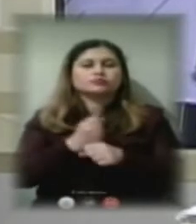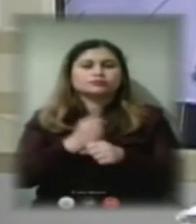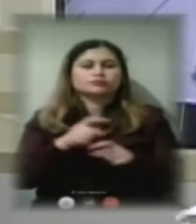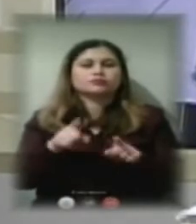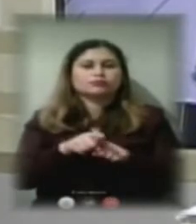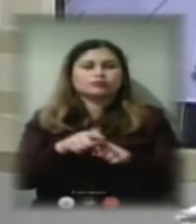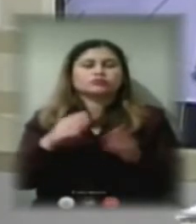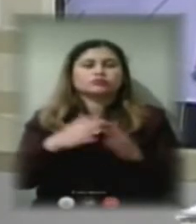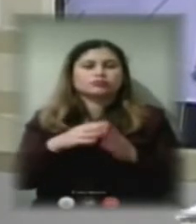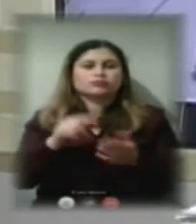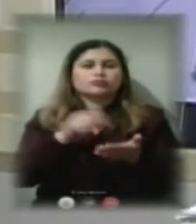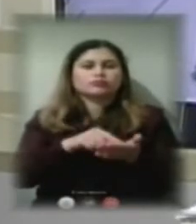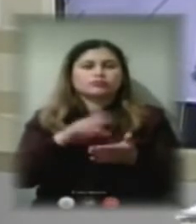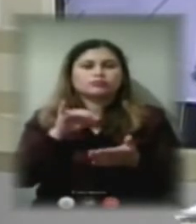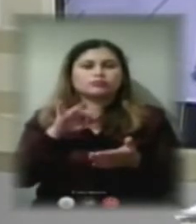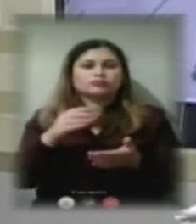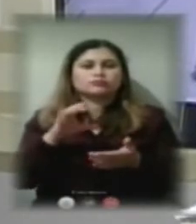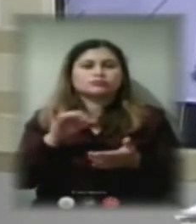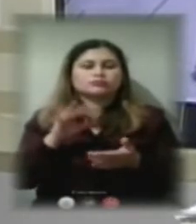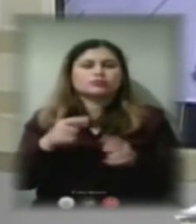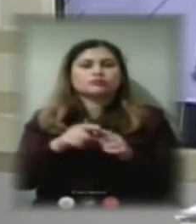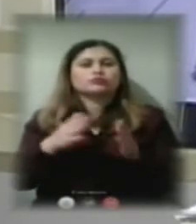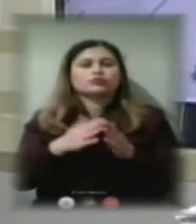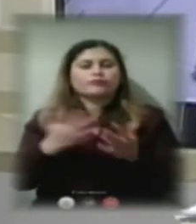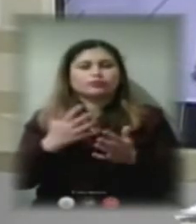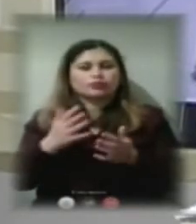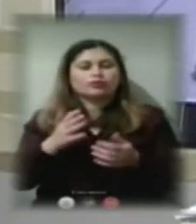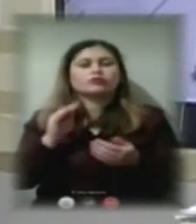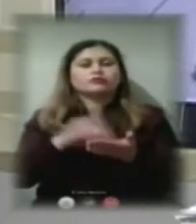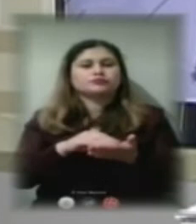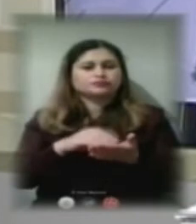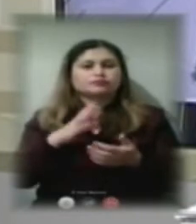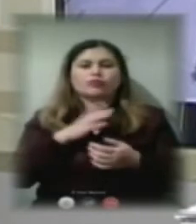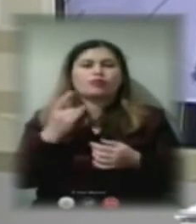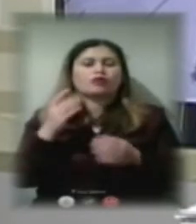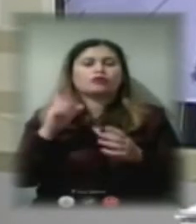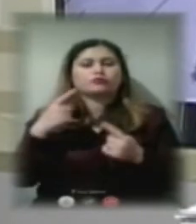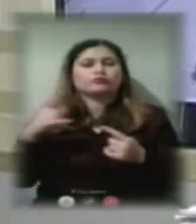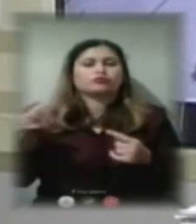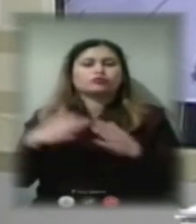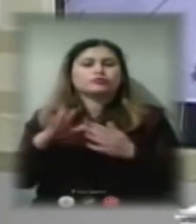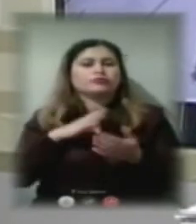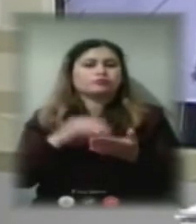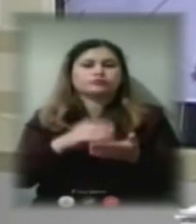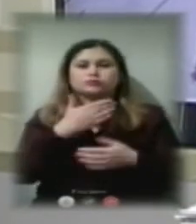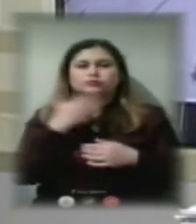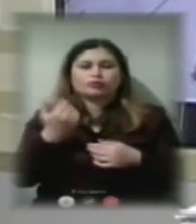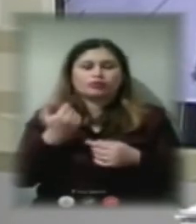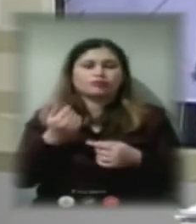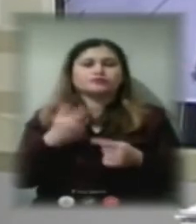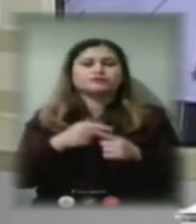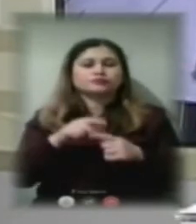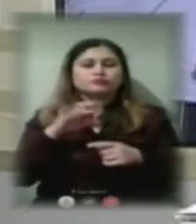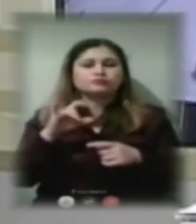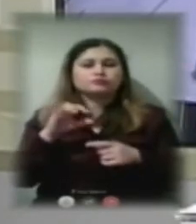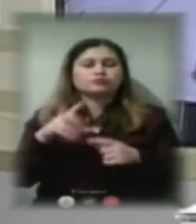до титульного списку. Тому що деякі будинки потрапляють кілька разів, а деякі – жодного. Механізм, я думаю, що ми на наступний